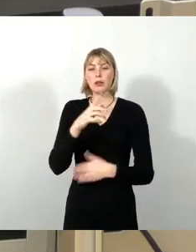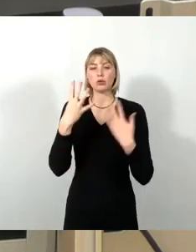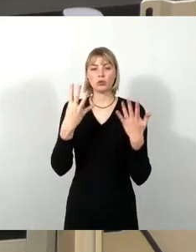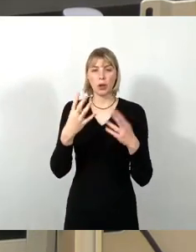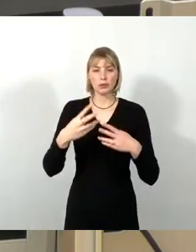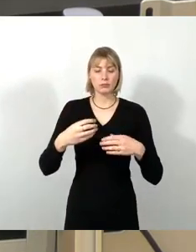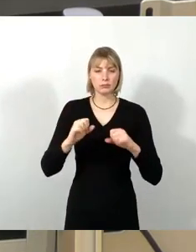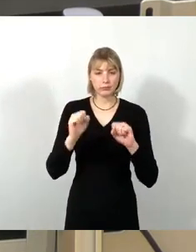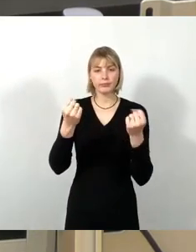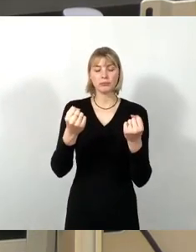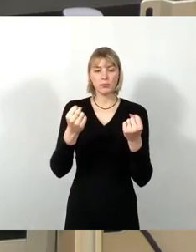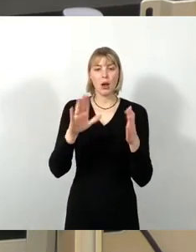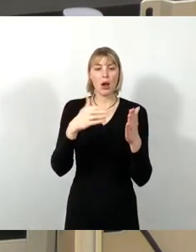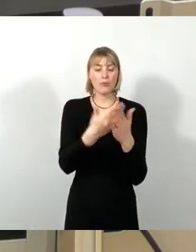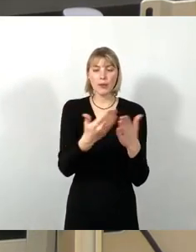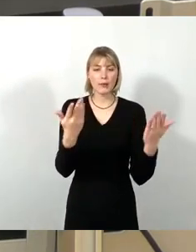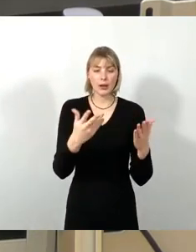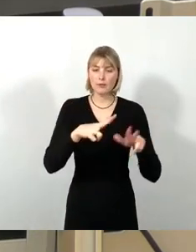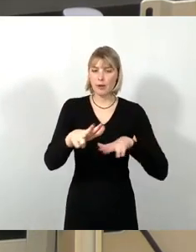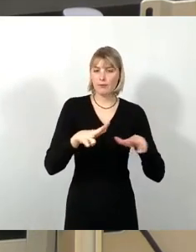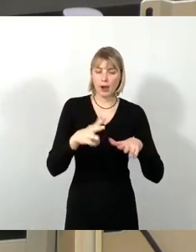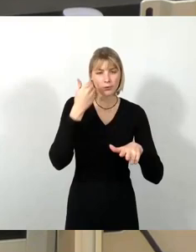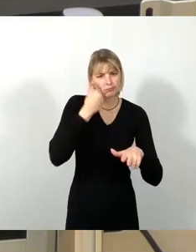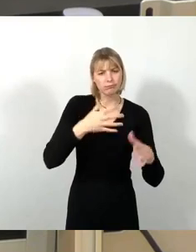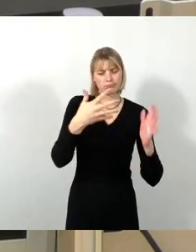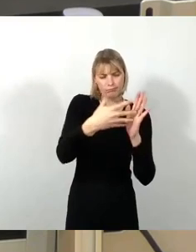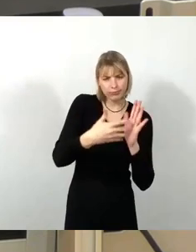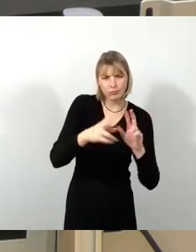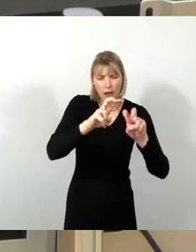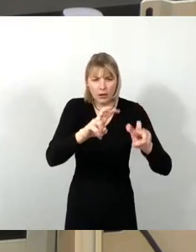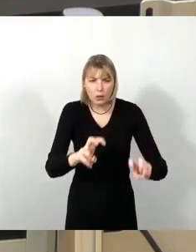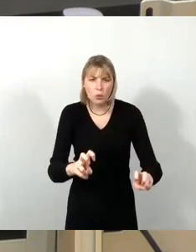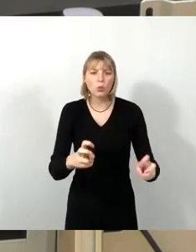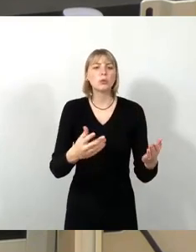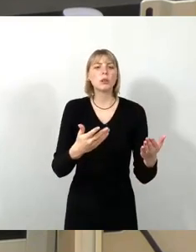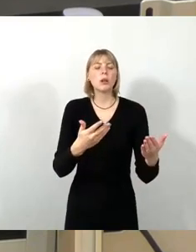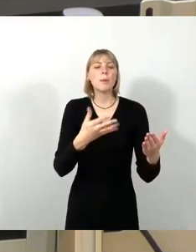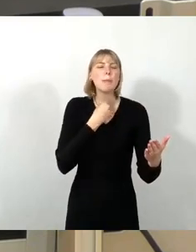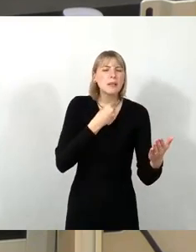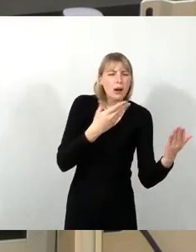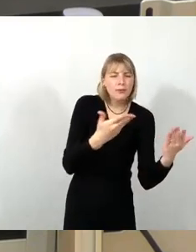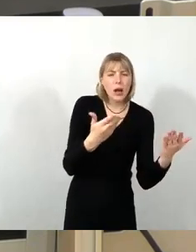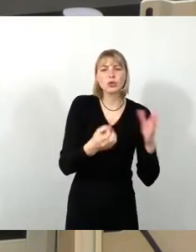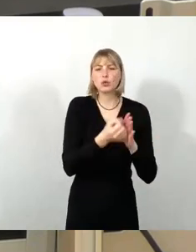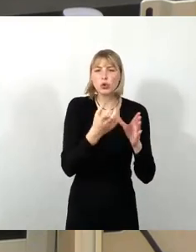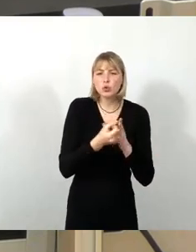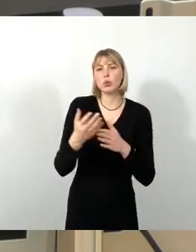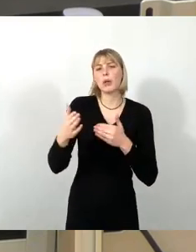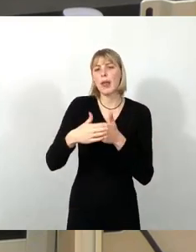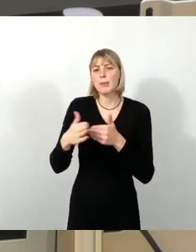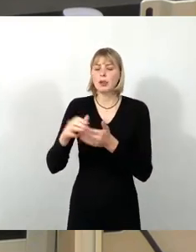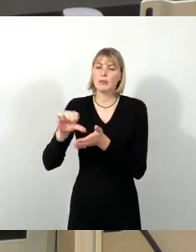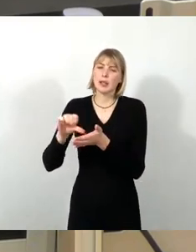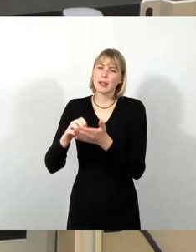Verwaltung eine Analyse zu machen, wo welche Bedarfe für Kultur- und Nachbarschaftszentren sind.